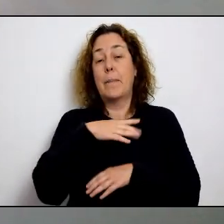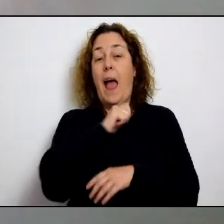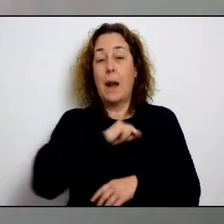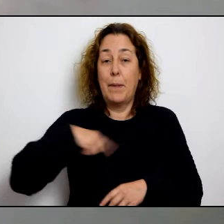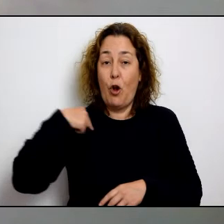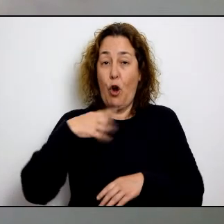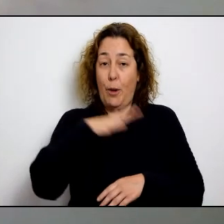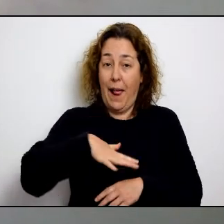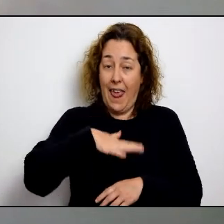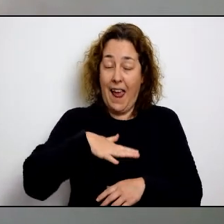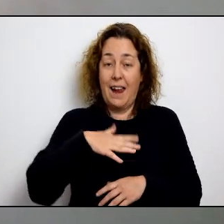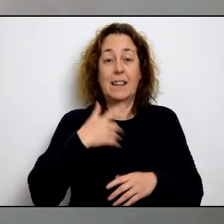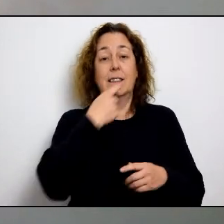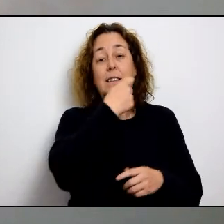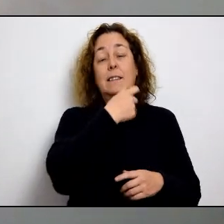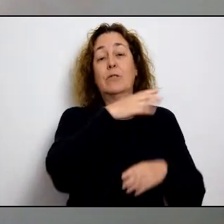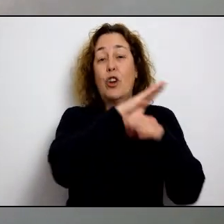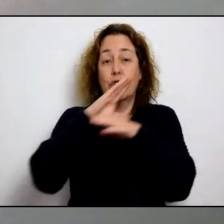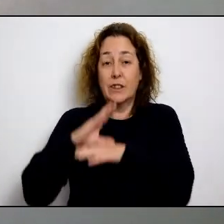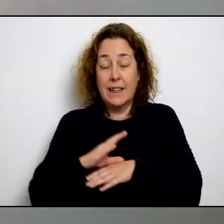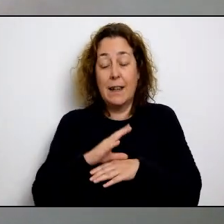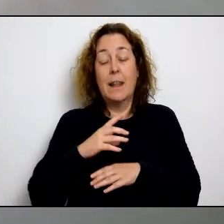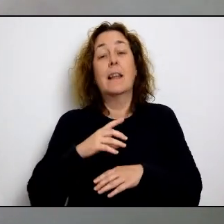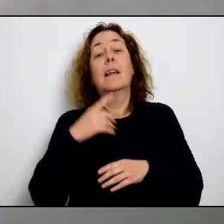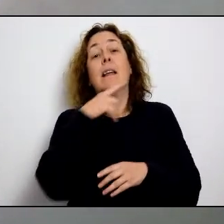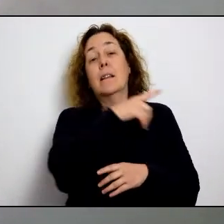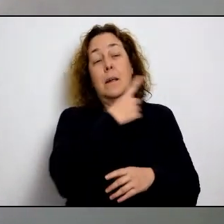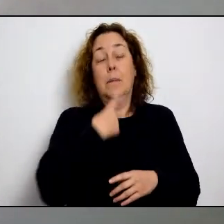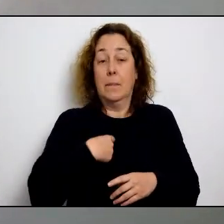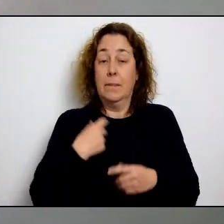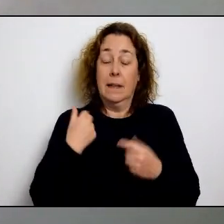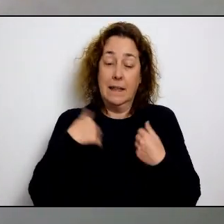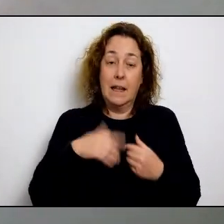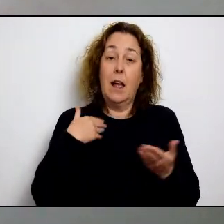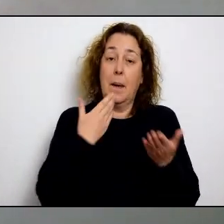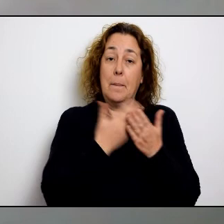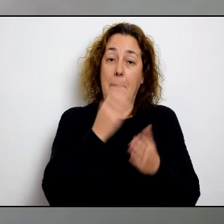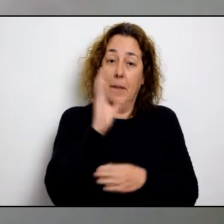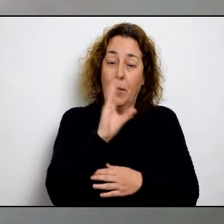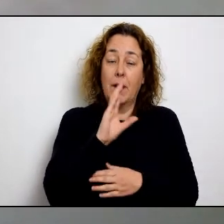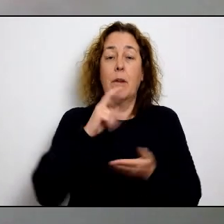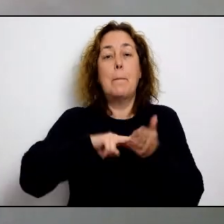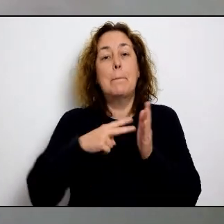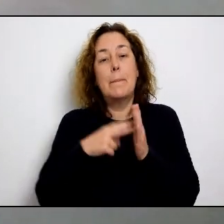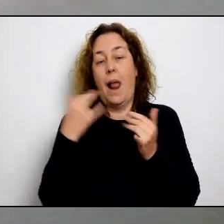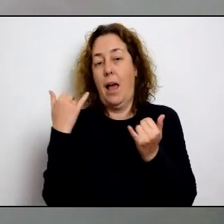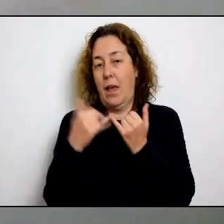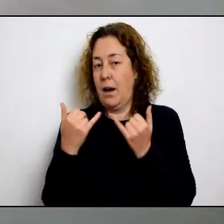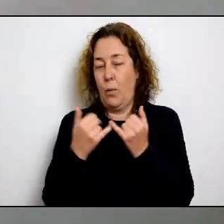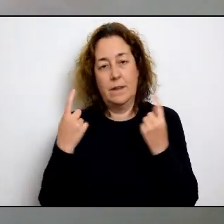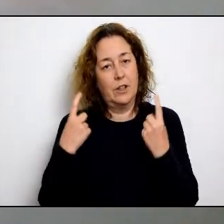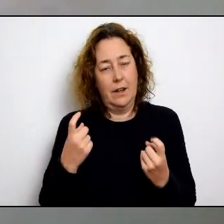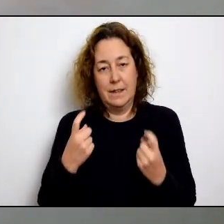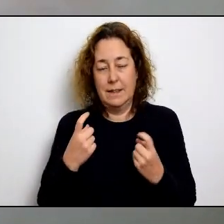'oportunitat de tenir la presidenta Armengol en conferència de presidents ahir després d'aquesta junta de bandes i també van convenir